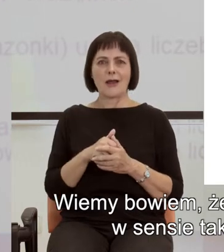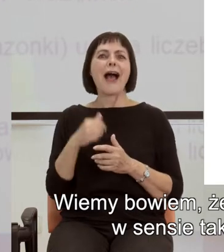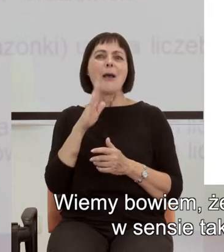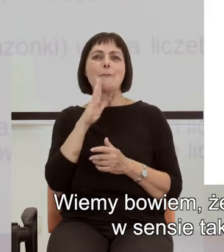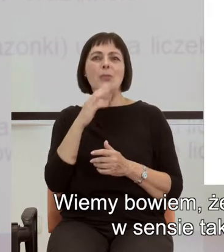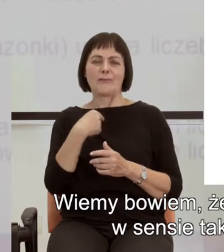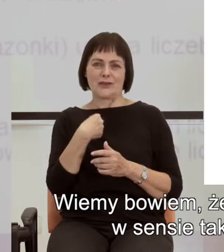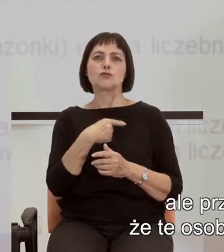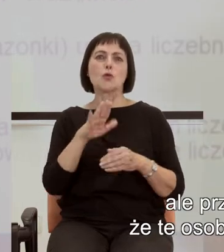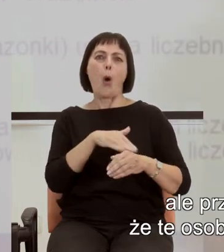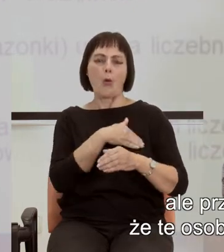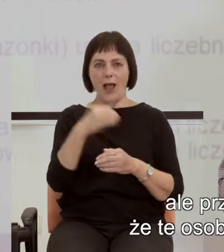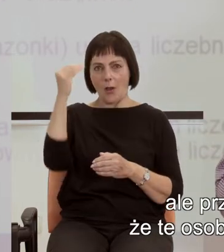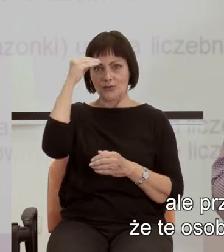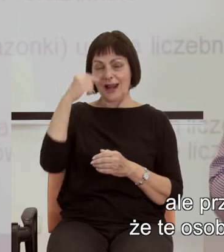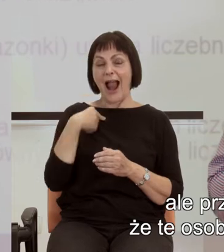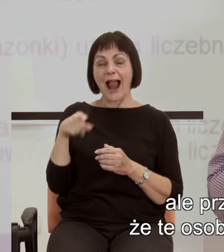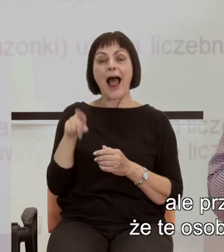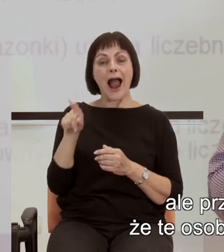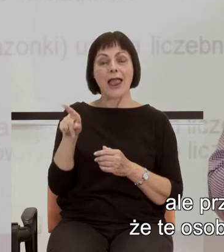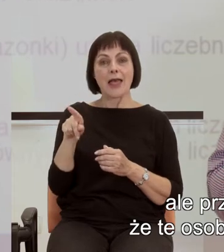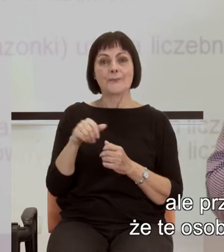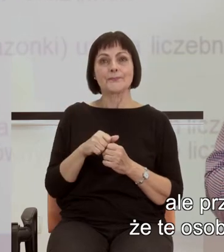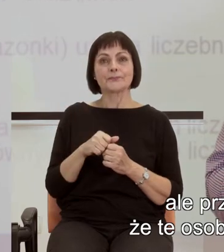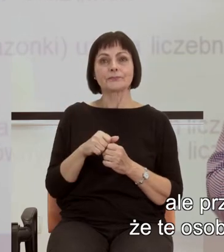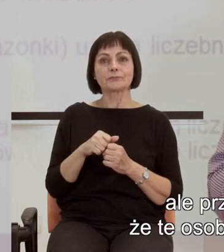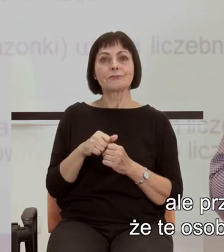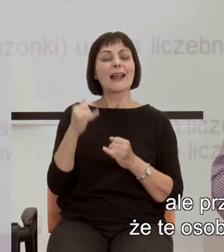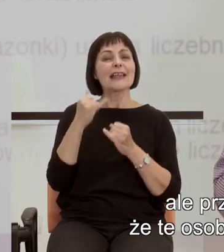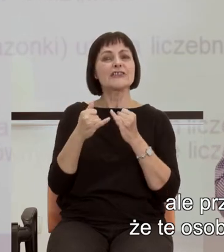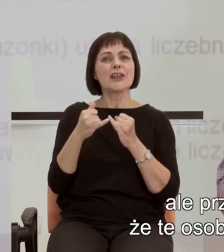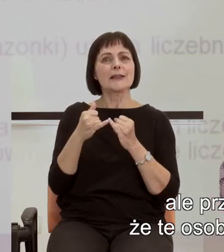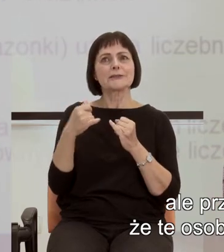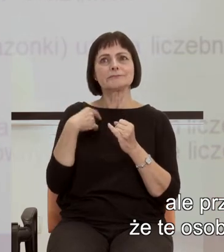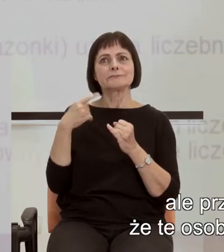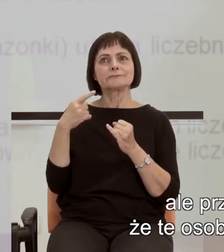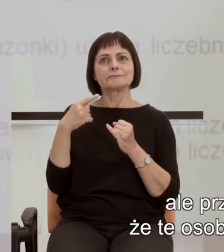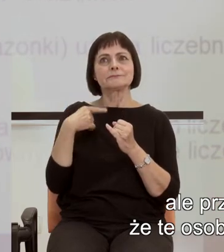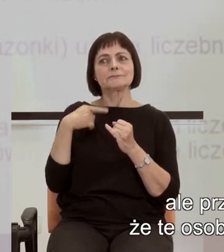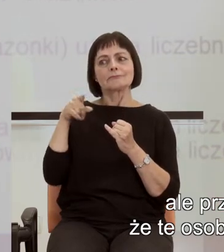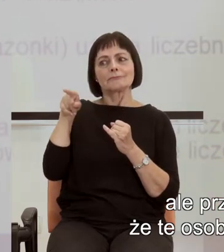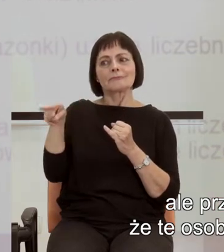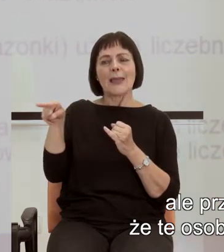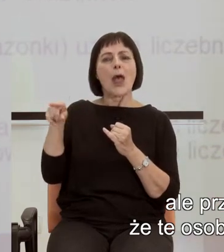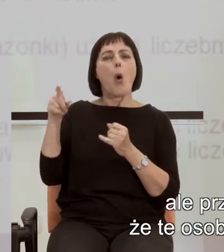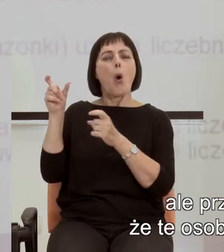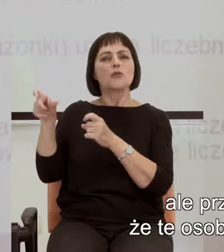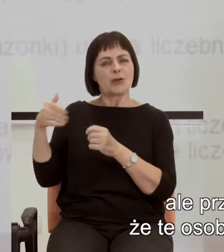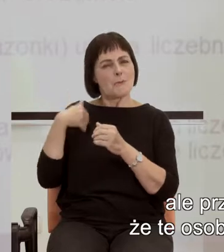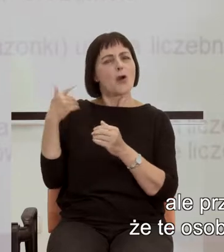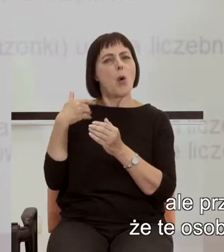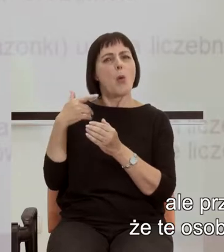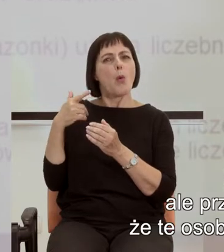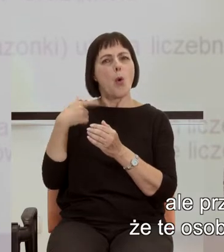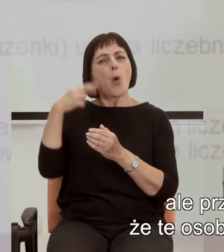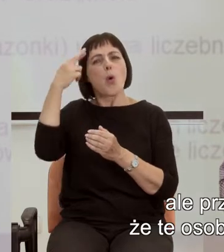wszyscy w szkołach, ale przy odrobinie dobrej woli, jeśli przyznamy, że te osoby mogą radzić sobie jakoś